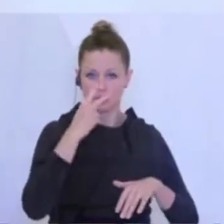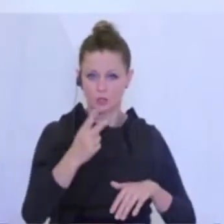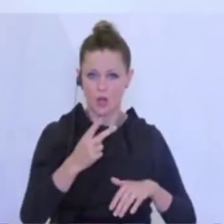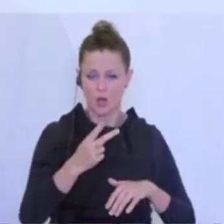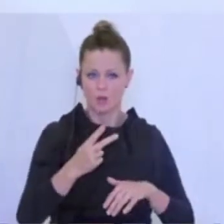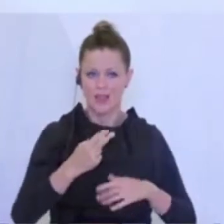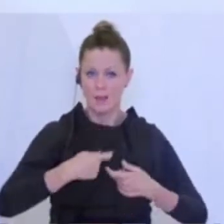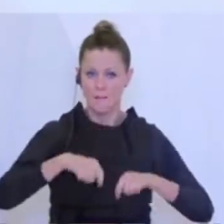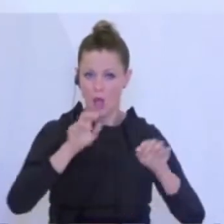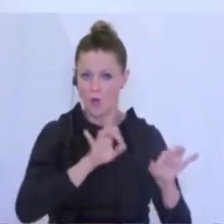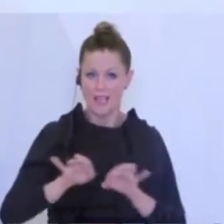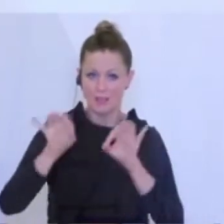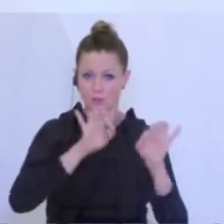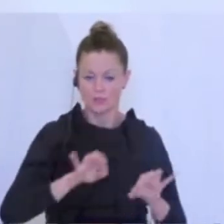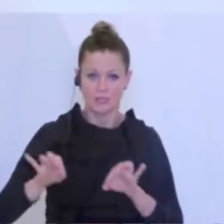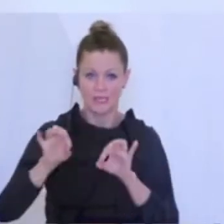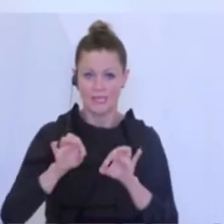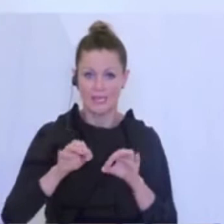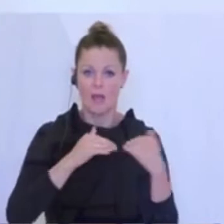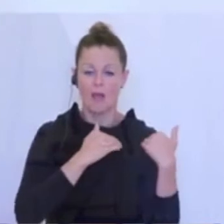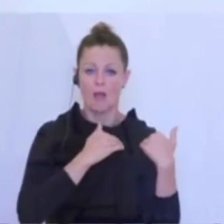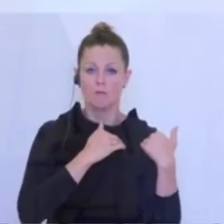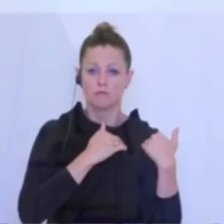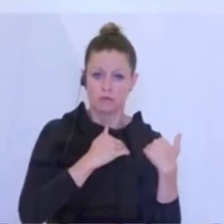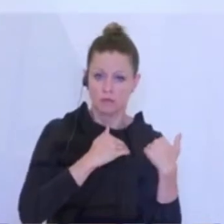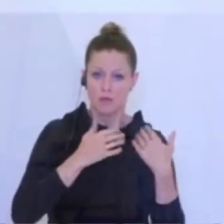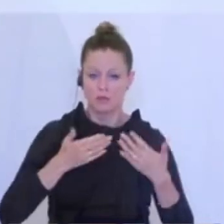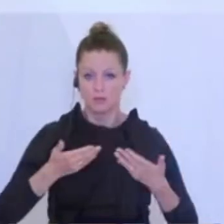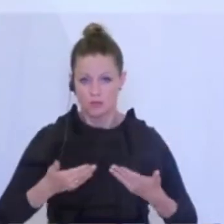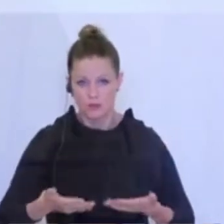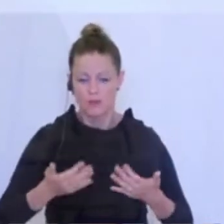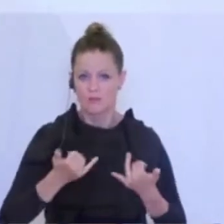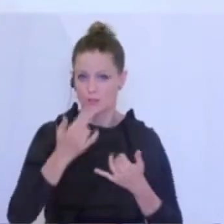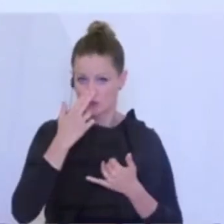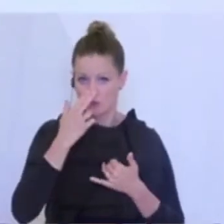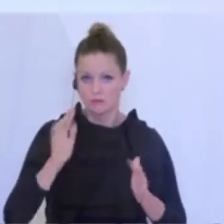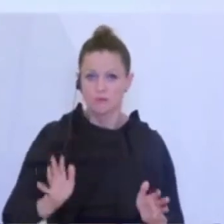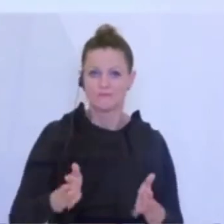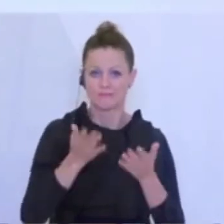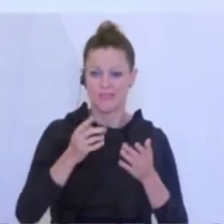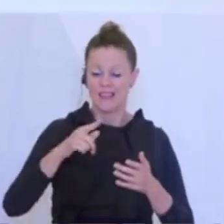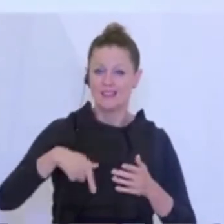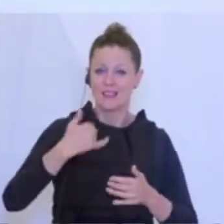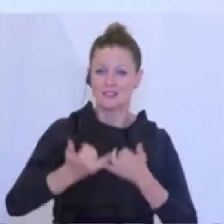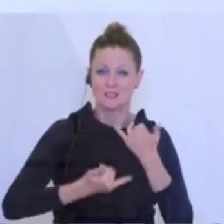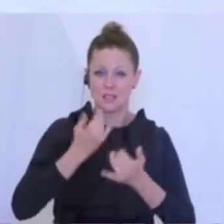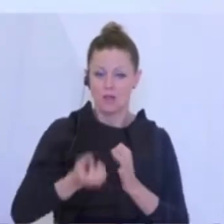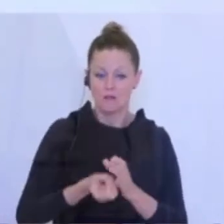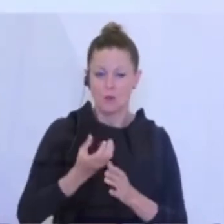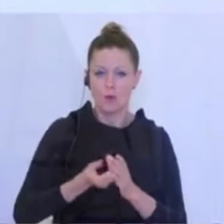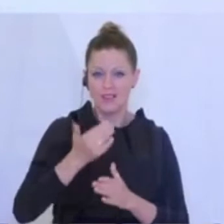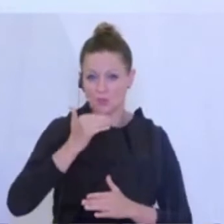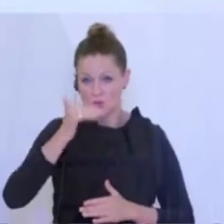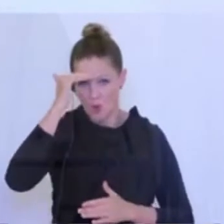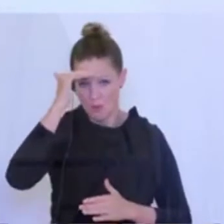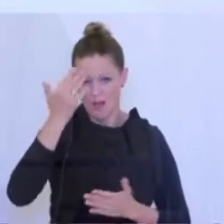ist, weil schon langsam kommen wir zu Pakete, dass wir es wirklich schaffen können, dass hier wir ins nächste Frühjahr, Sommer hinein und das ist, glaube ich, eine